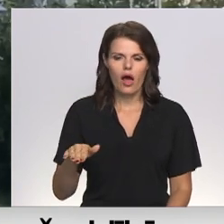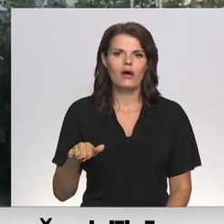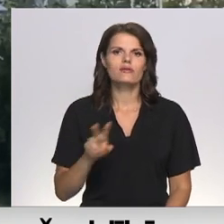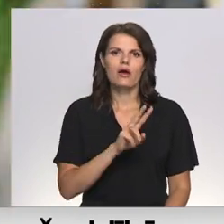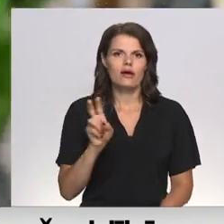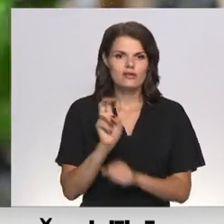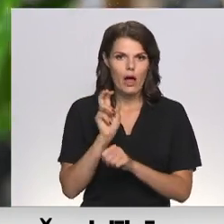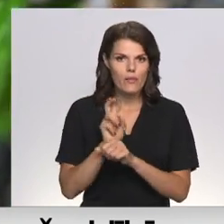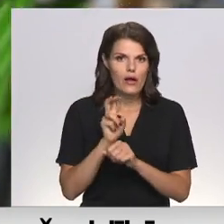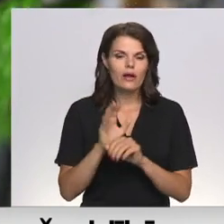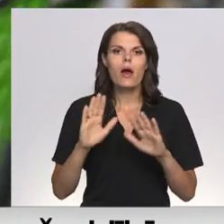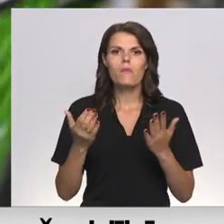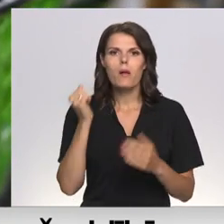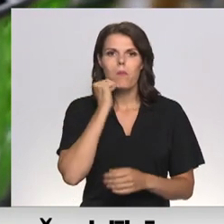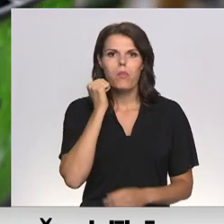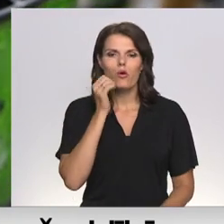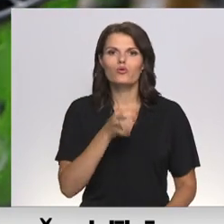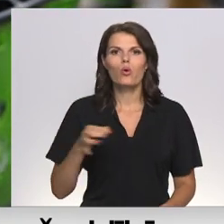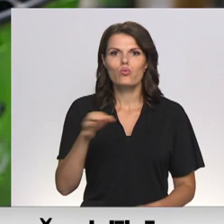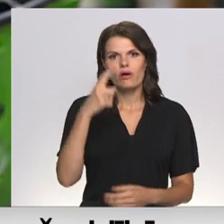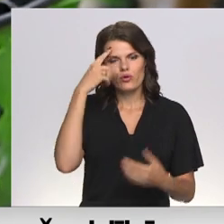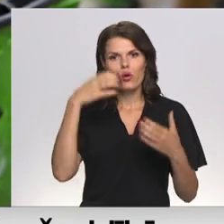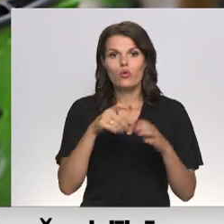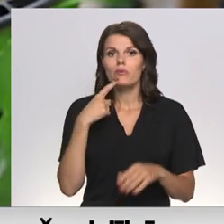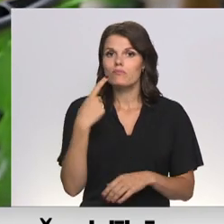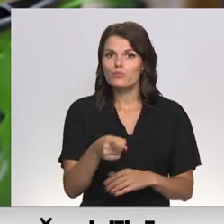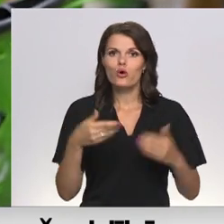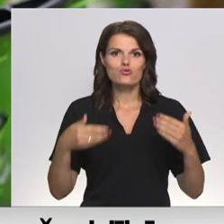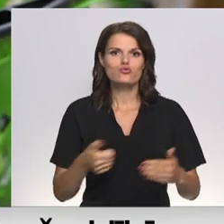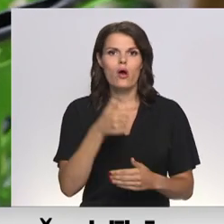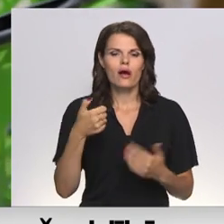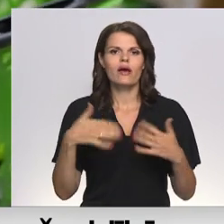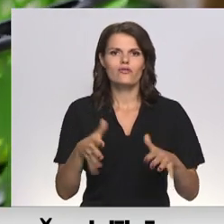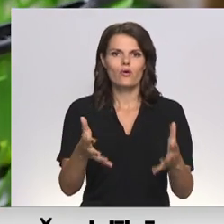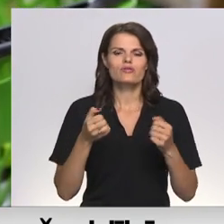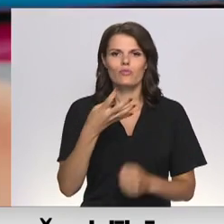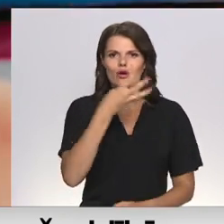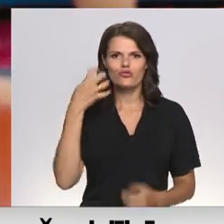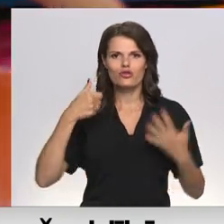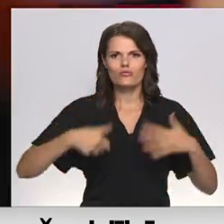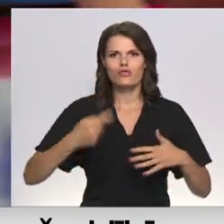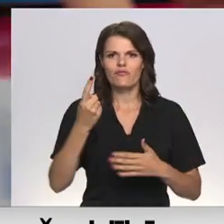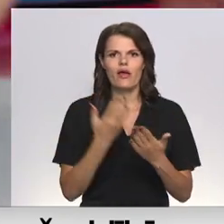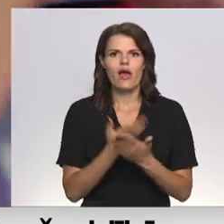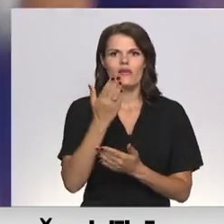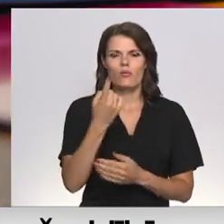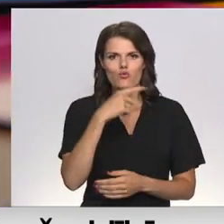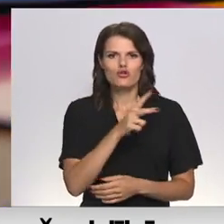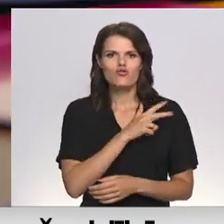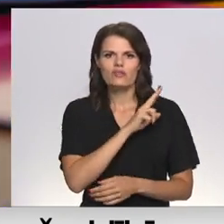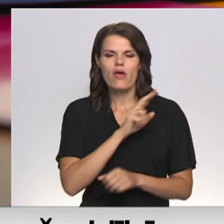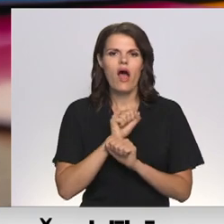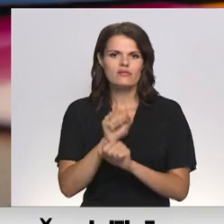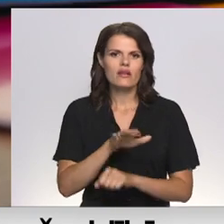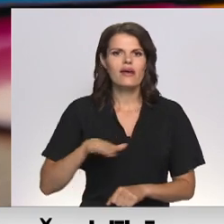ieguvējiem. Tikmēr Bauskas novada dome norāda, ka šogad jau saņemts 461 iesniegums no sociāla nēsargātām